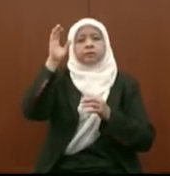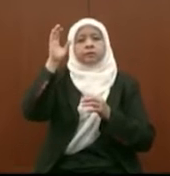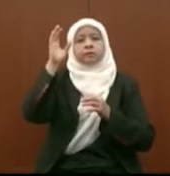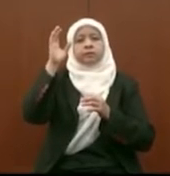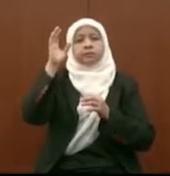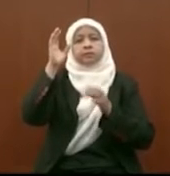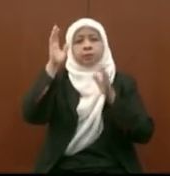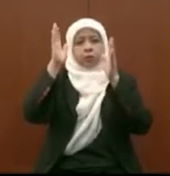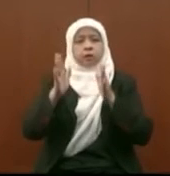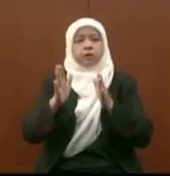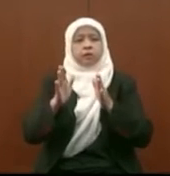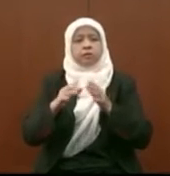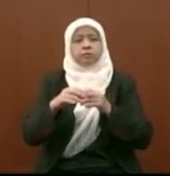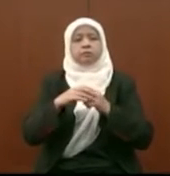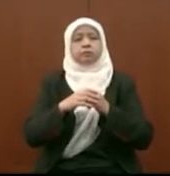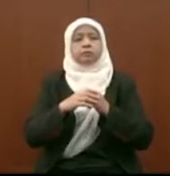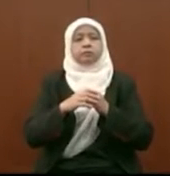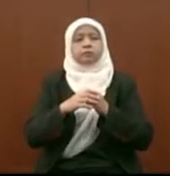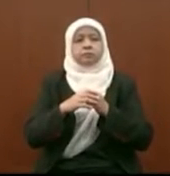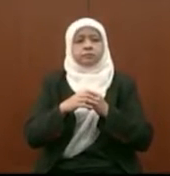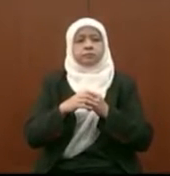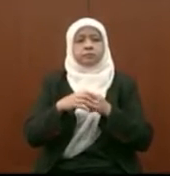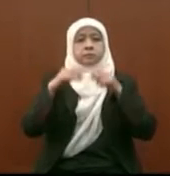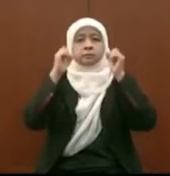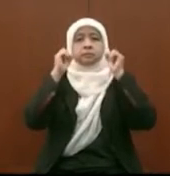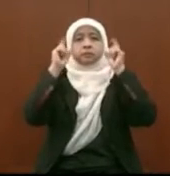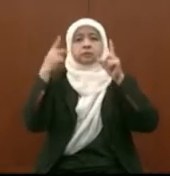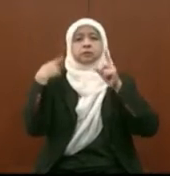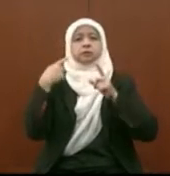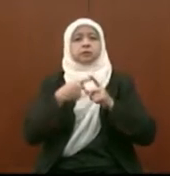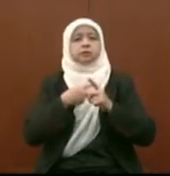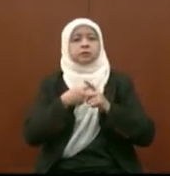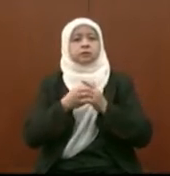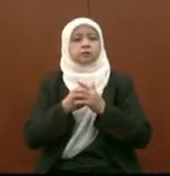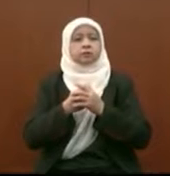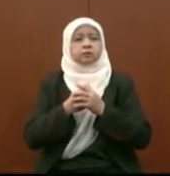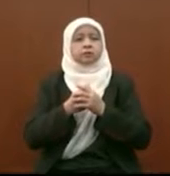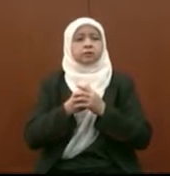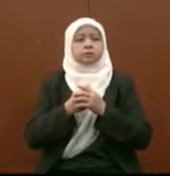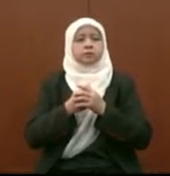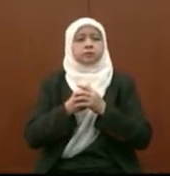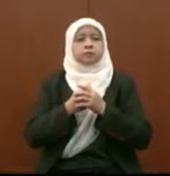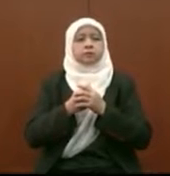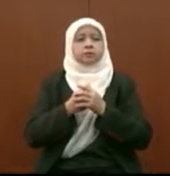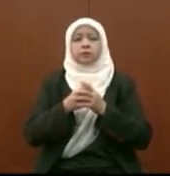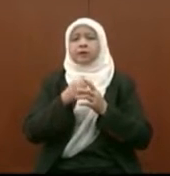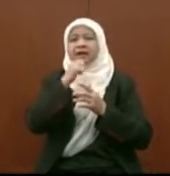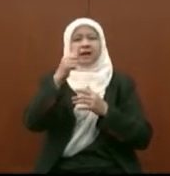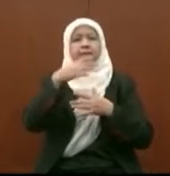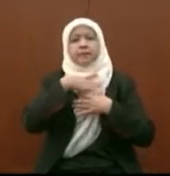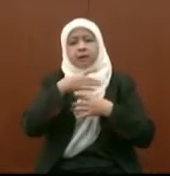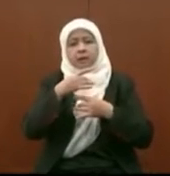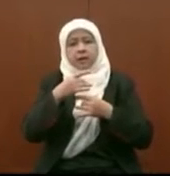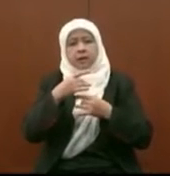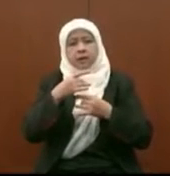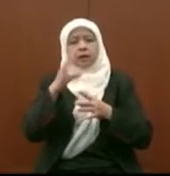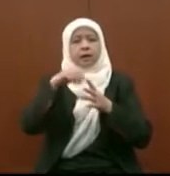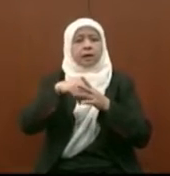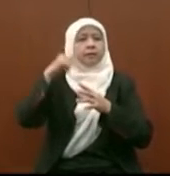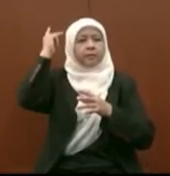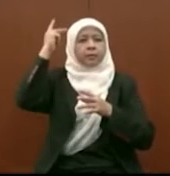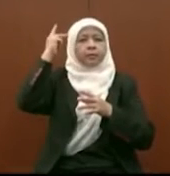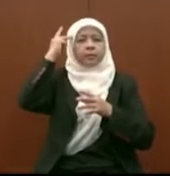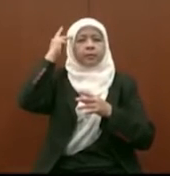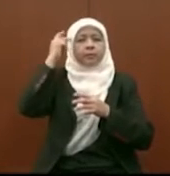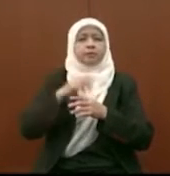menariknya dan mengejutkan kita kaum yang paling tidak berminat belia dalam politik